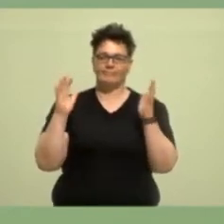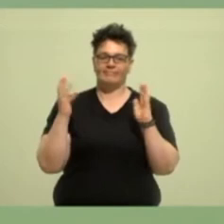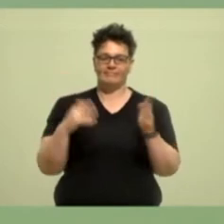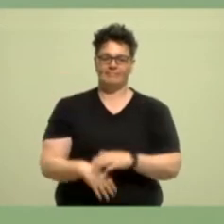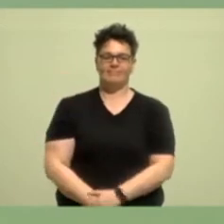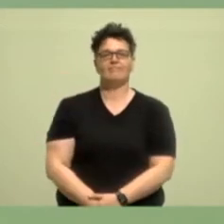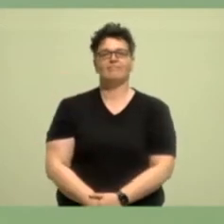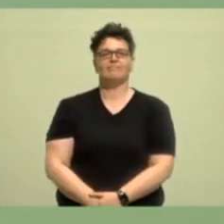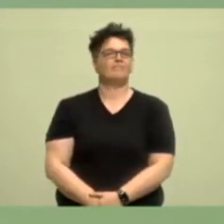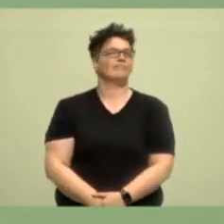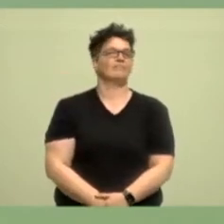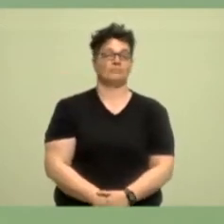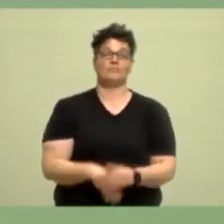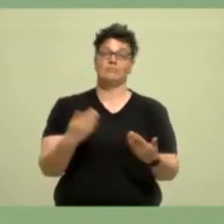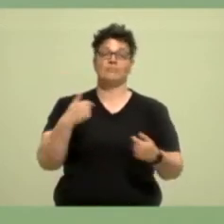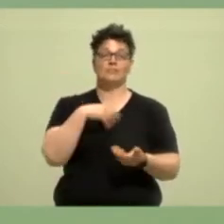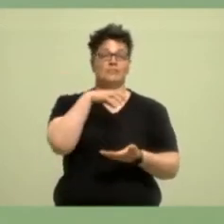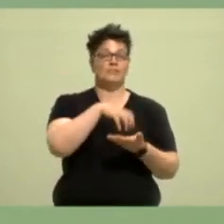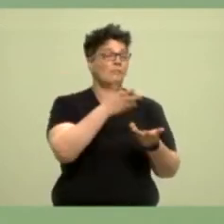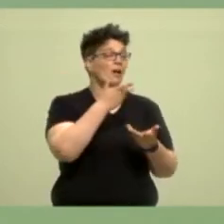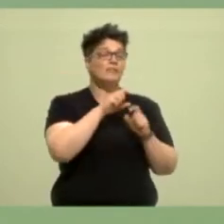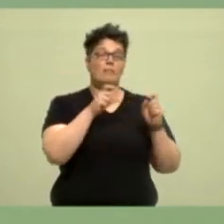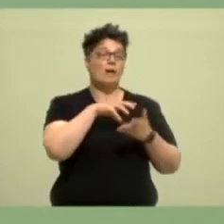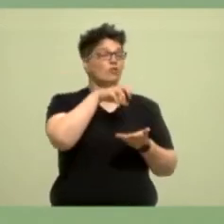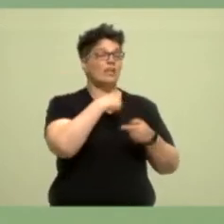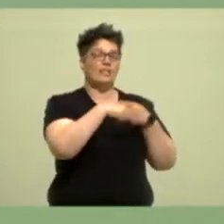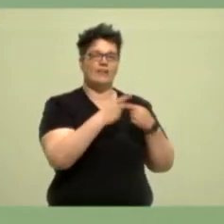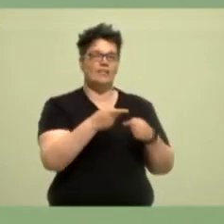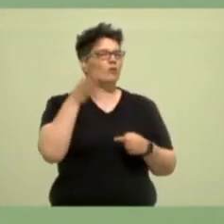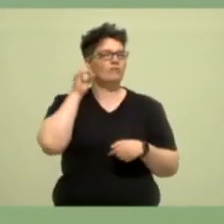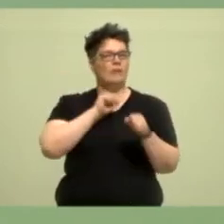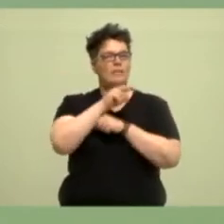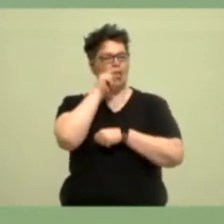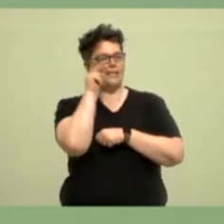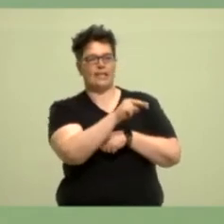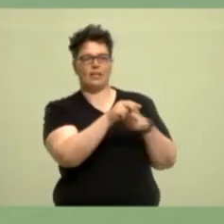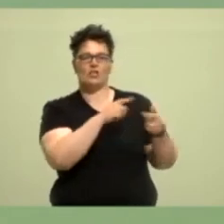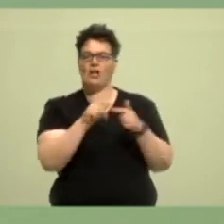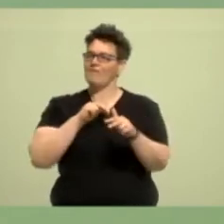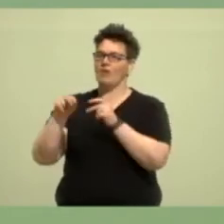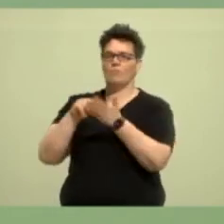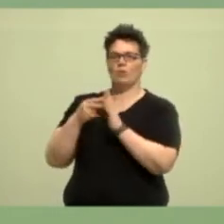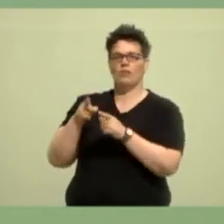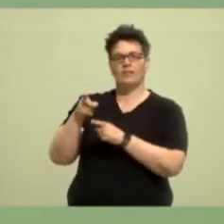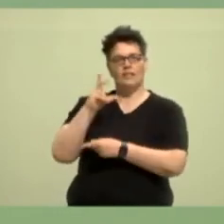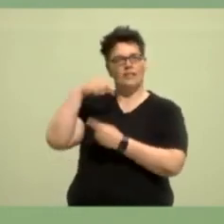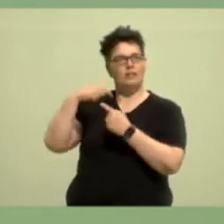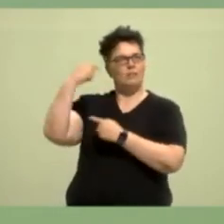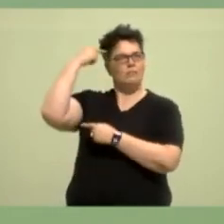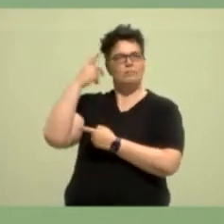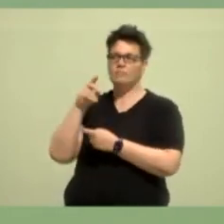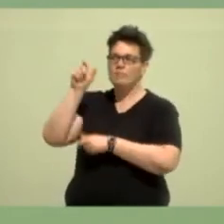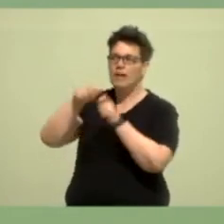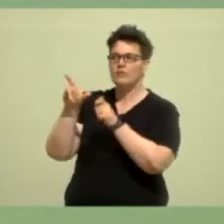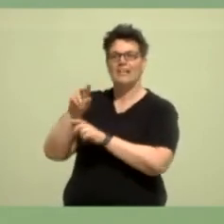Ich mache Stadtentwicklung aus feministischer Perspektive. Ich mache Wirtschaftspolitik mit besonderem Blick auf Menschen mit internationaler Geschichte,